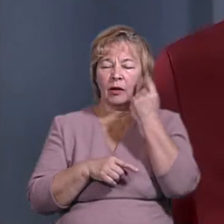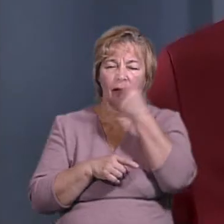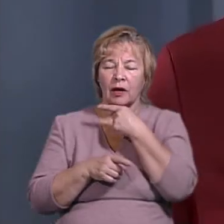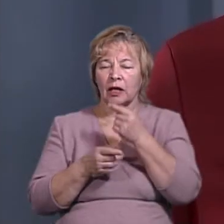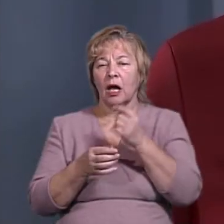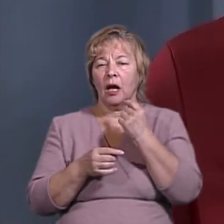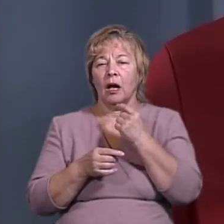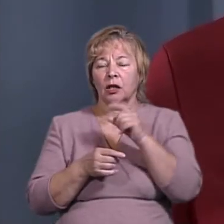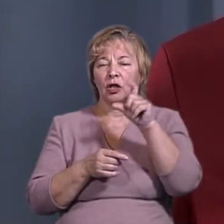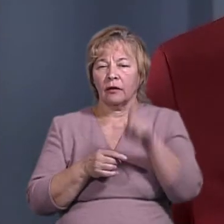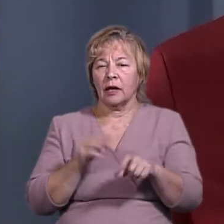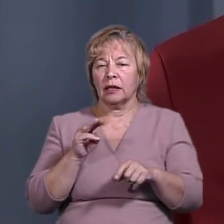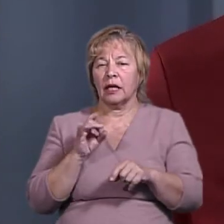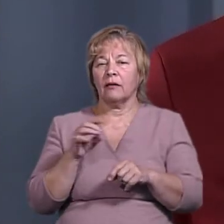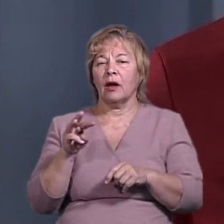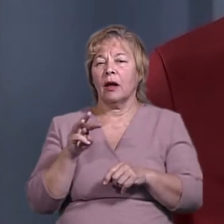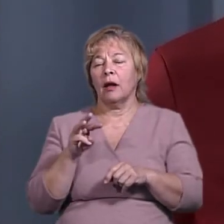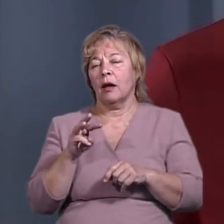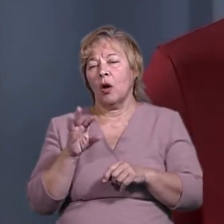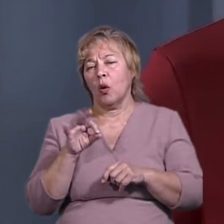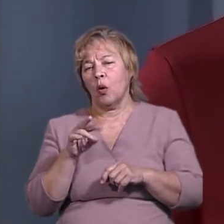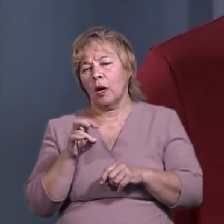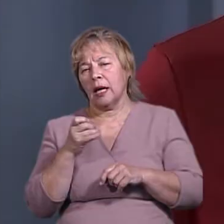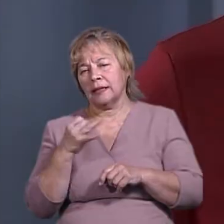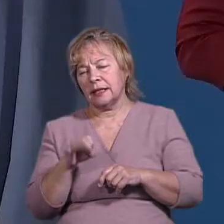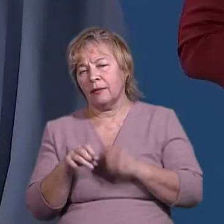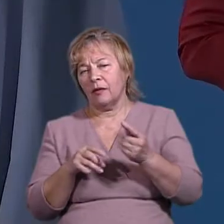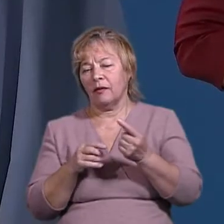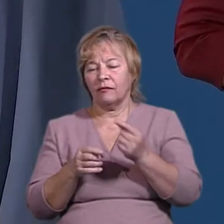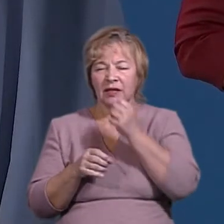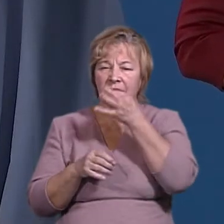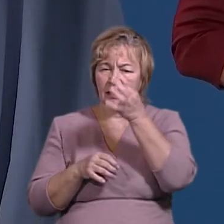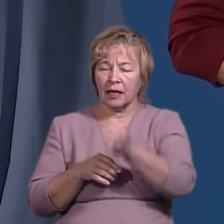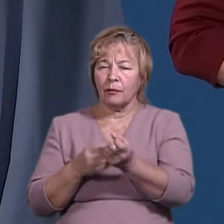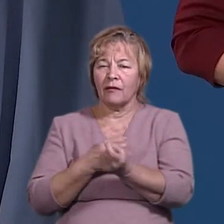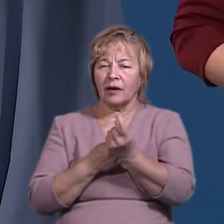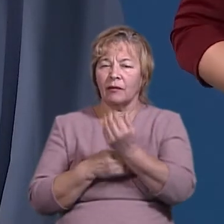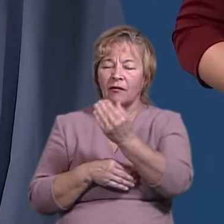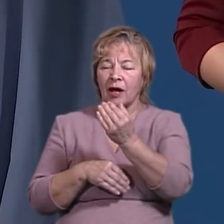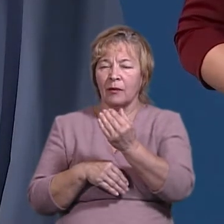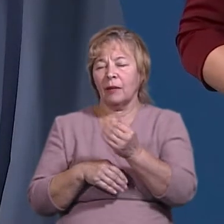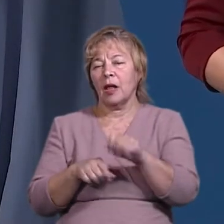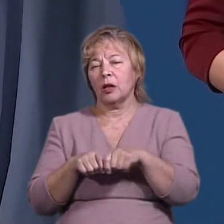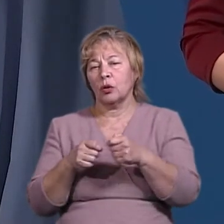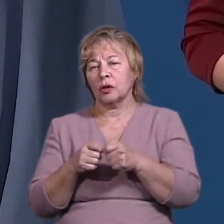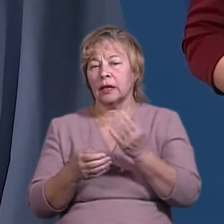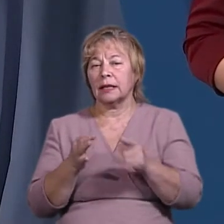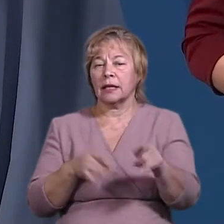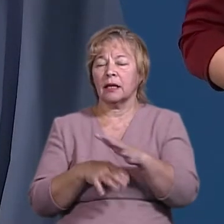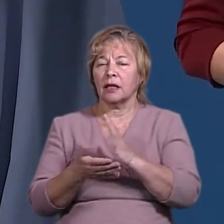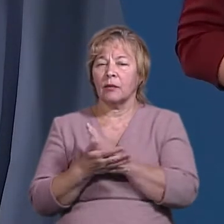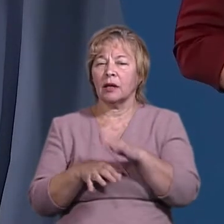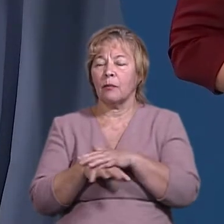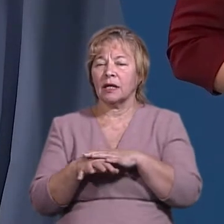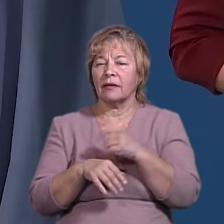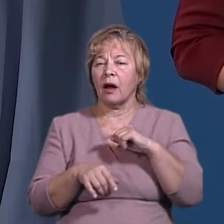-кандидата Терехова Олексій Менів сказав про виявлені вами порушення. Я процитую, якщо б воно мало якийсь масовий характер,